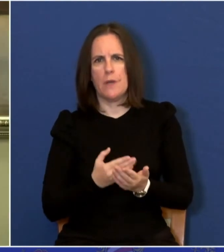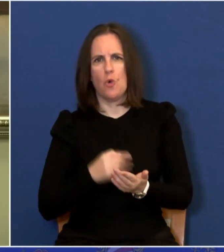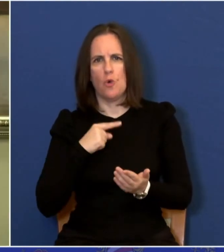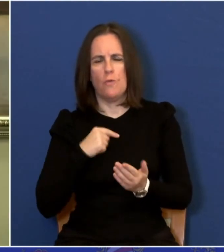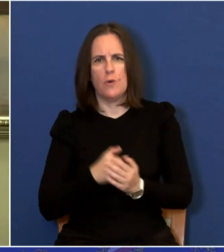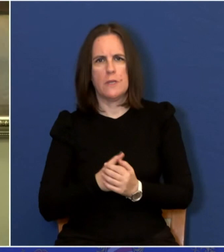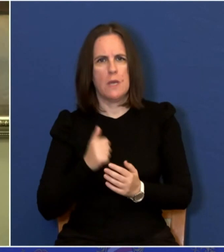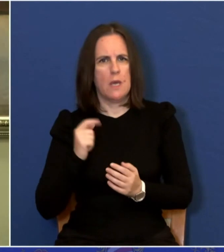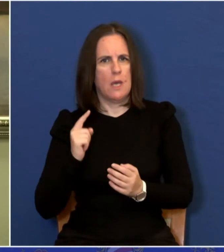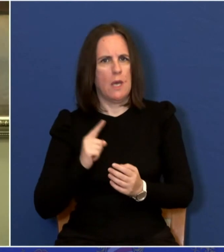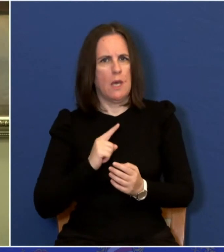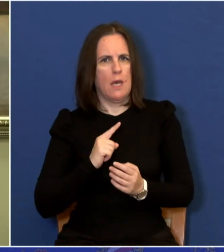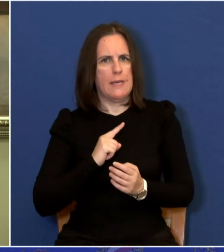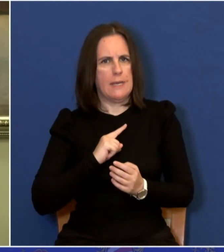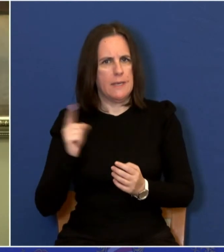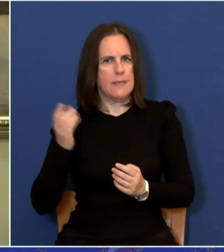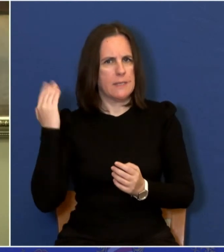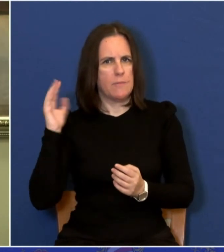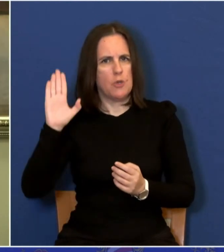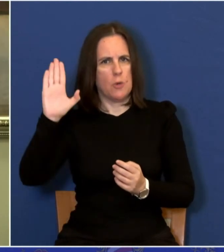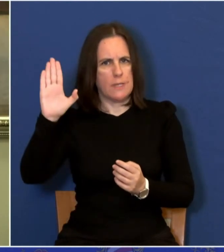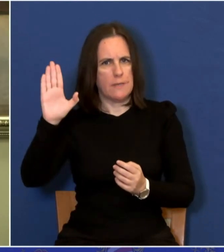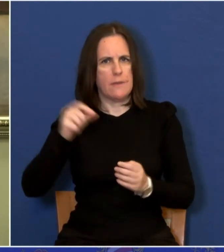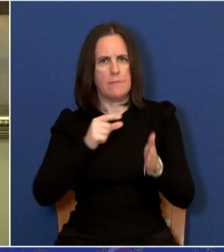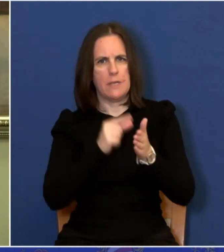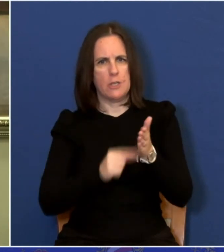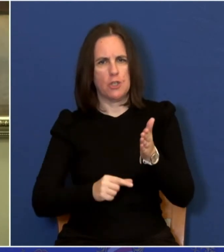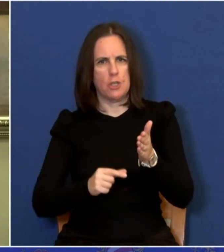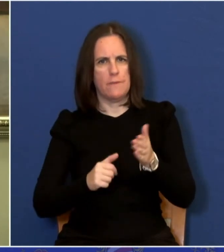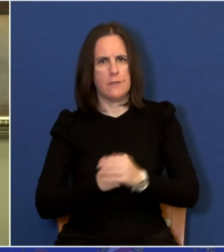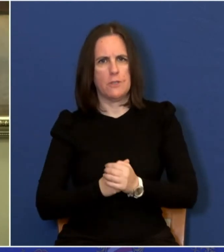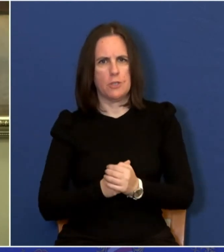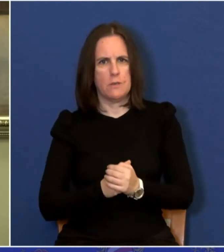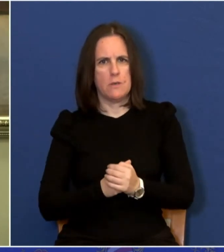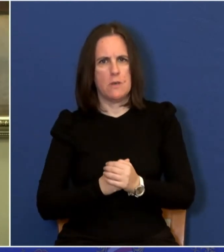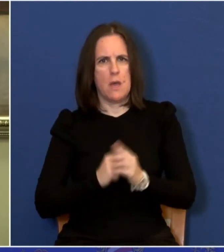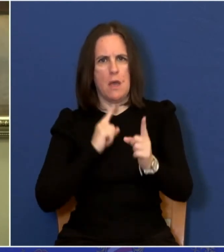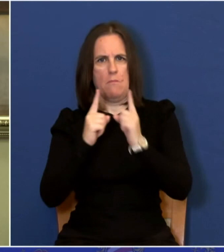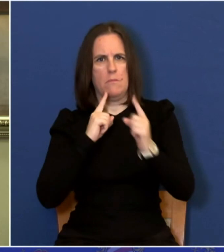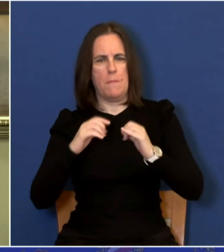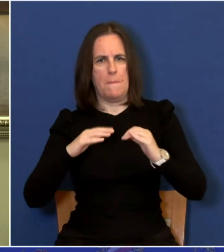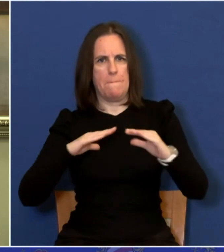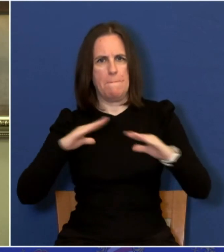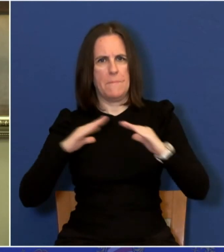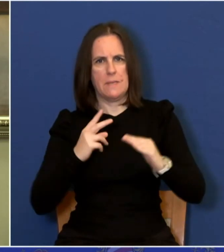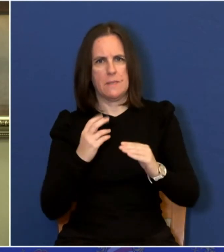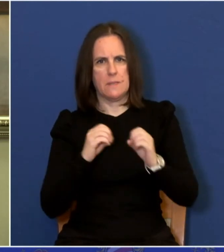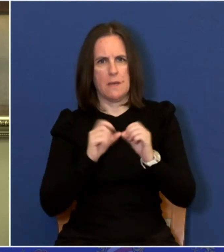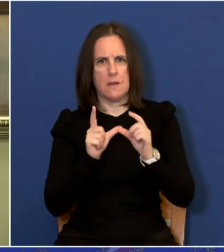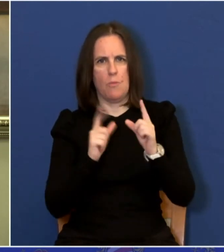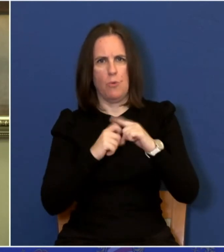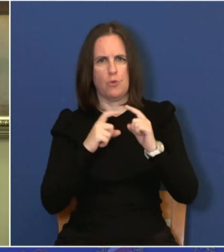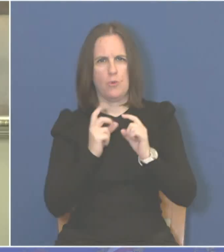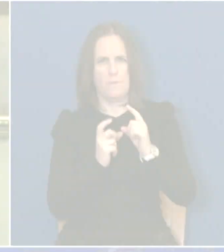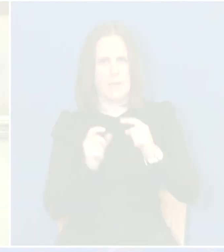promoviječa kad ste vi bili. To je lako provjerujete. A druga stvar uvlači ministra Butkovića, koji je u ovom slučaju bio iznimno pozitivan. Ja